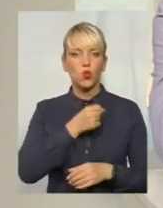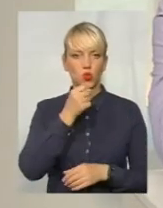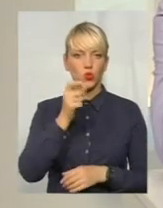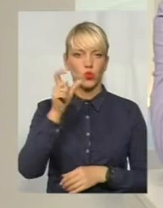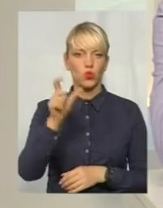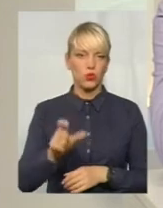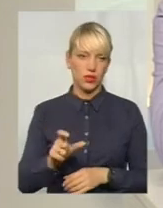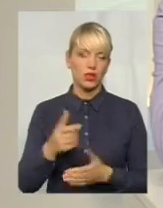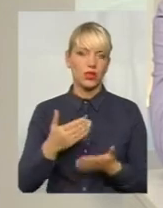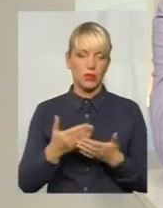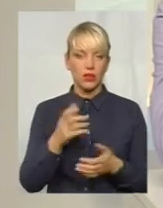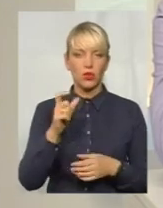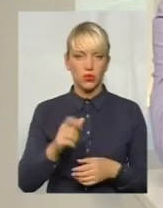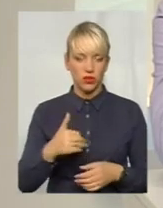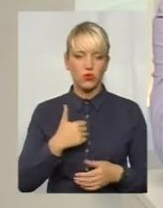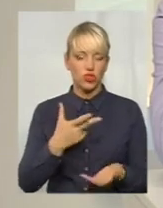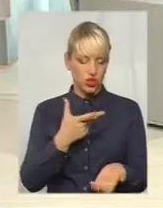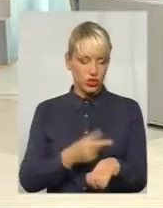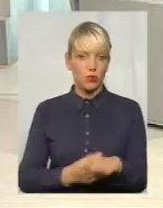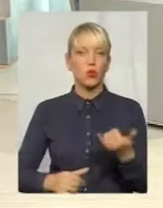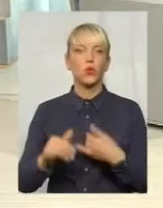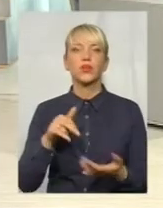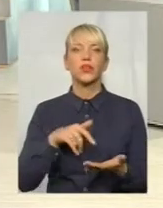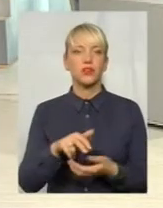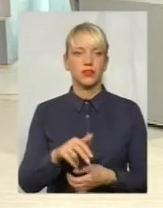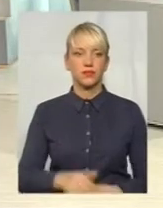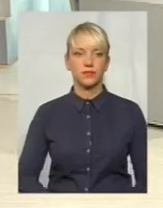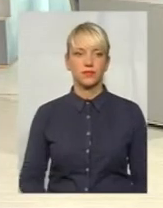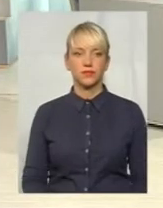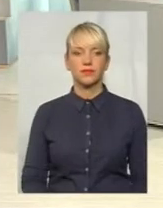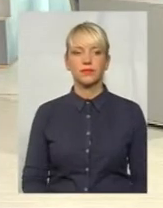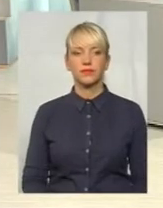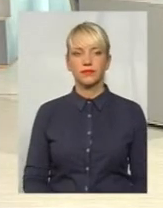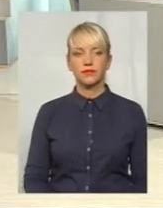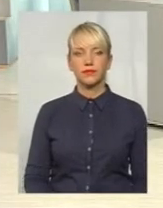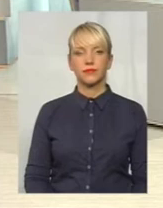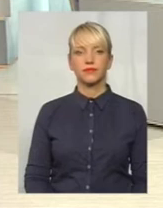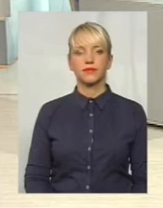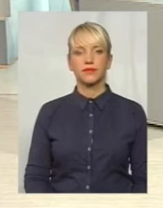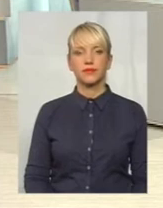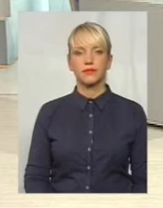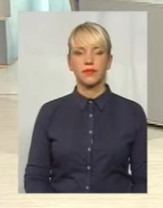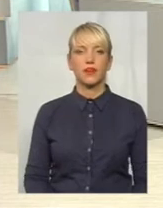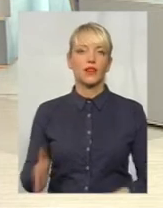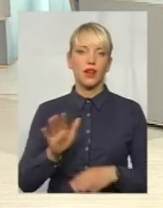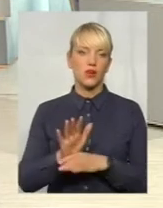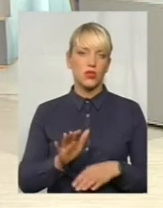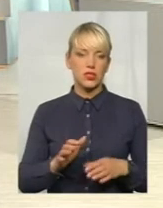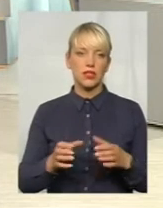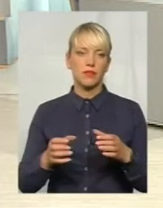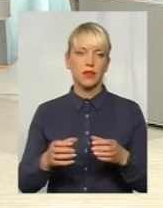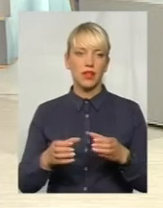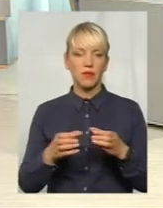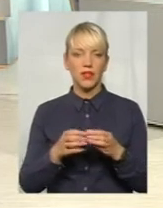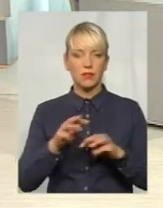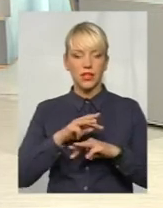вона хоче зробити щеплення, куди вона йде? Ну, давайте, напевне, про це я вам розкажу. Будь ласка. Наказом Міністерства охорони здоров'я